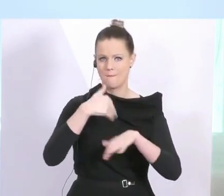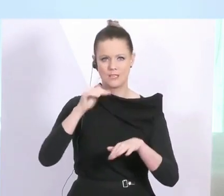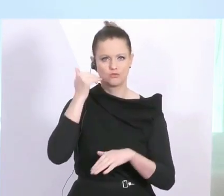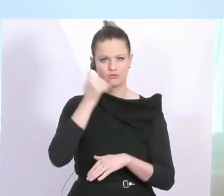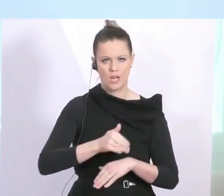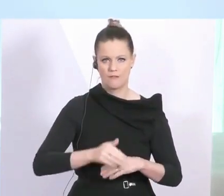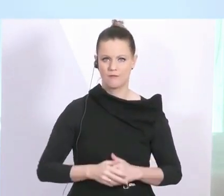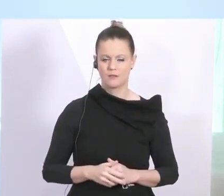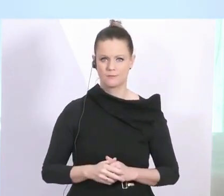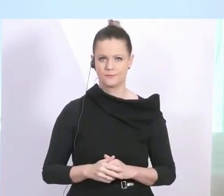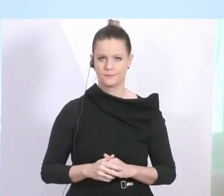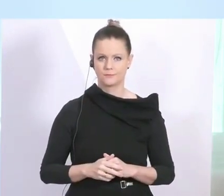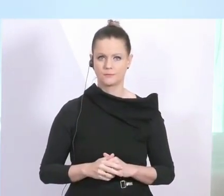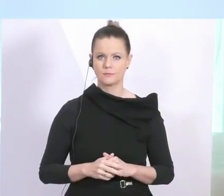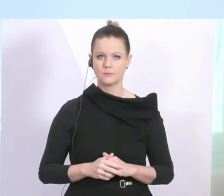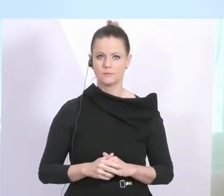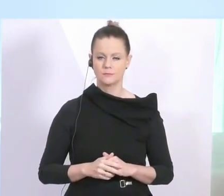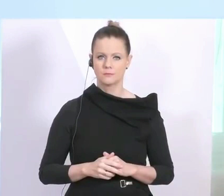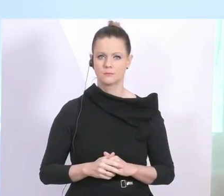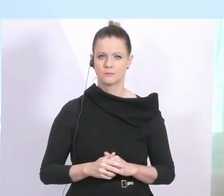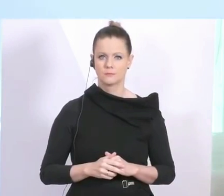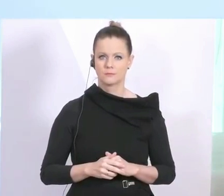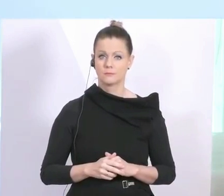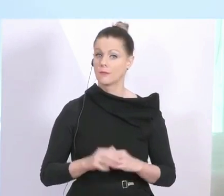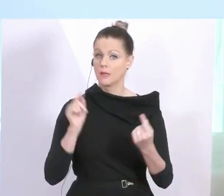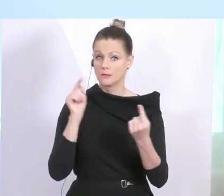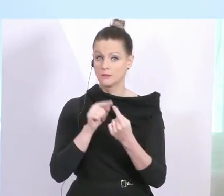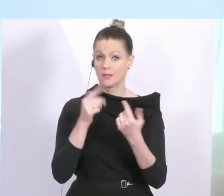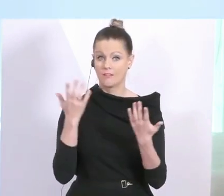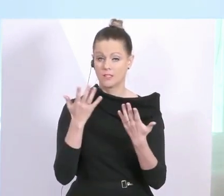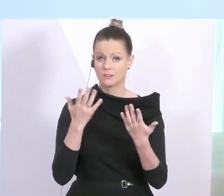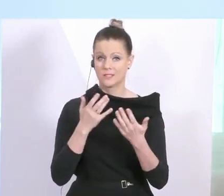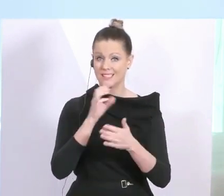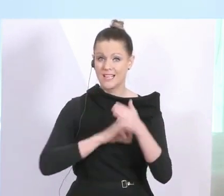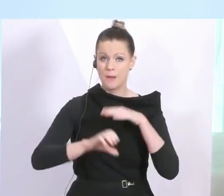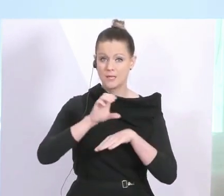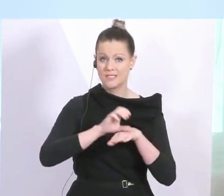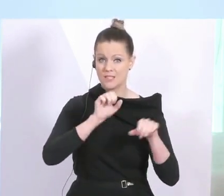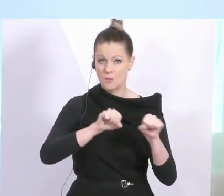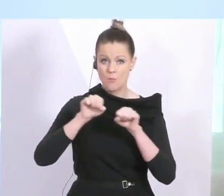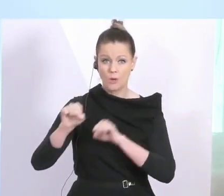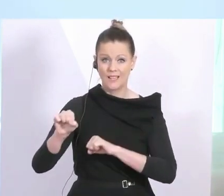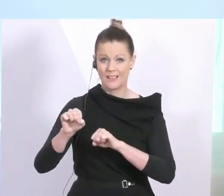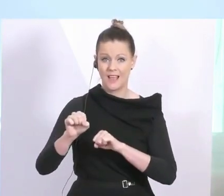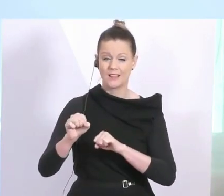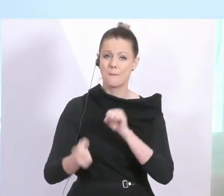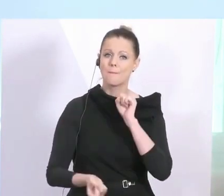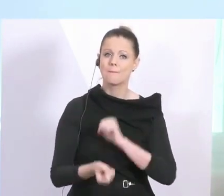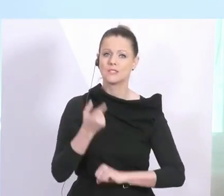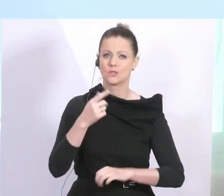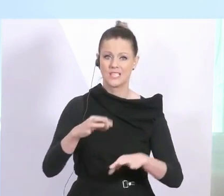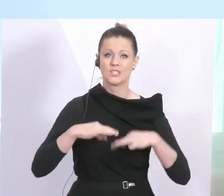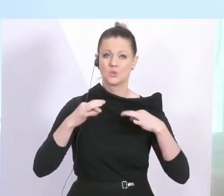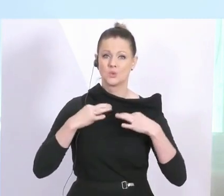das Ziel bleiben, dass die Kapazitäten im Gesundheitssystem, insbesondere im